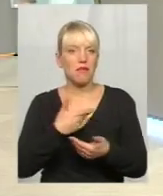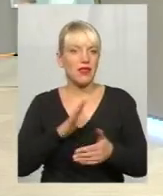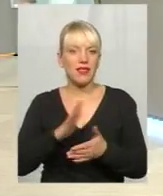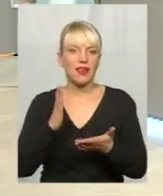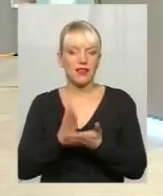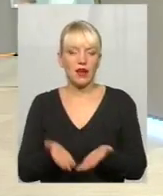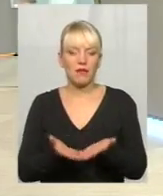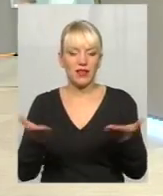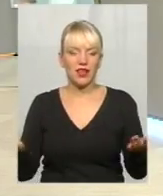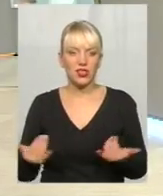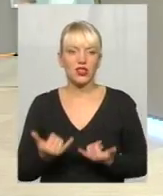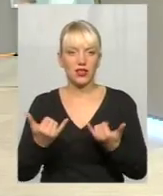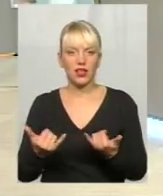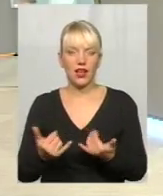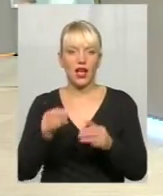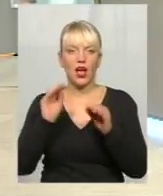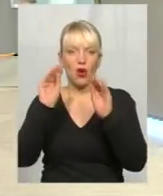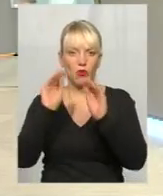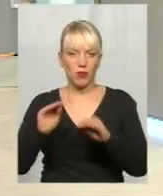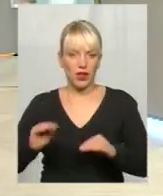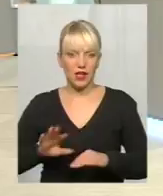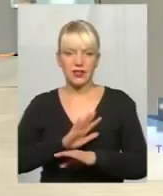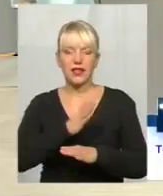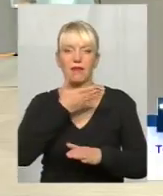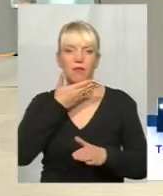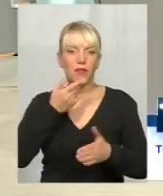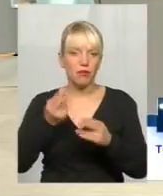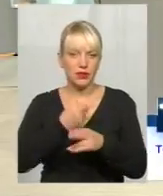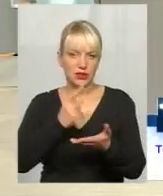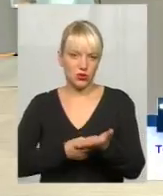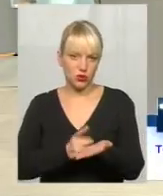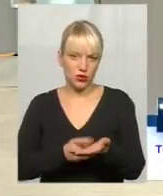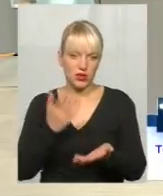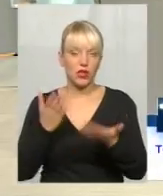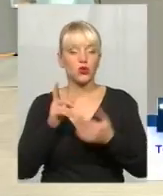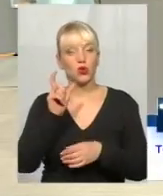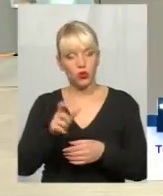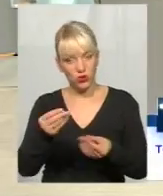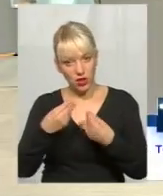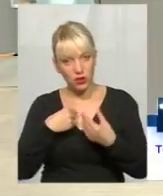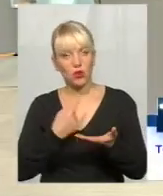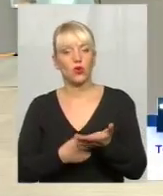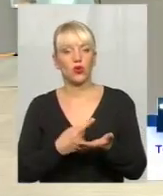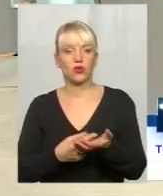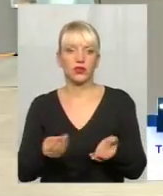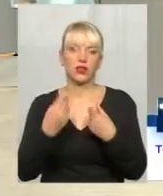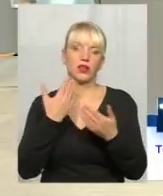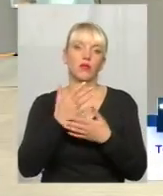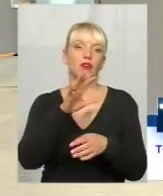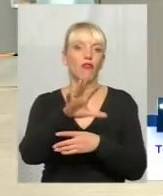публікації непідтверджених даних. Тобто, якщо люди можуть надати доказ, якщо можуть фотографії,